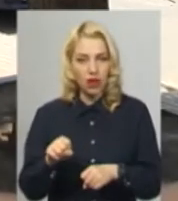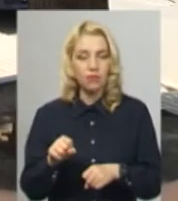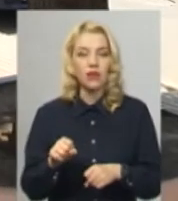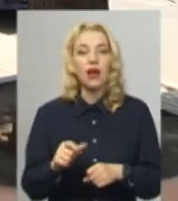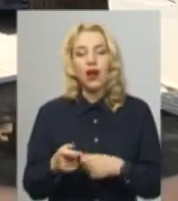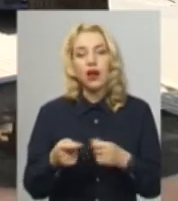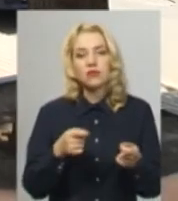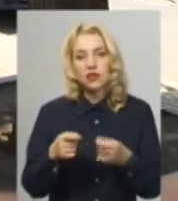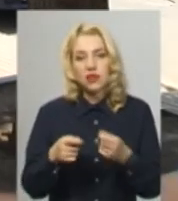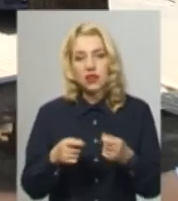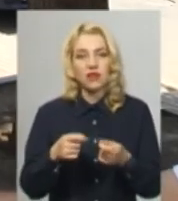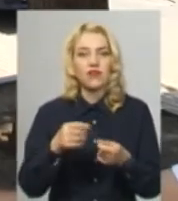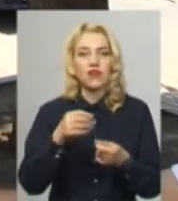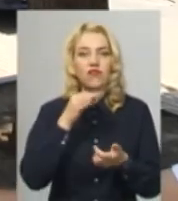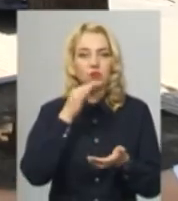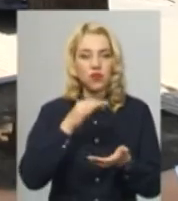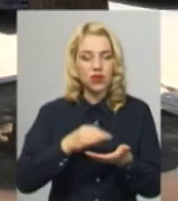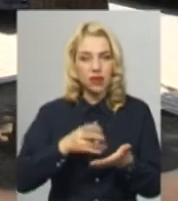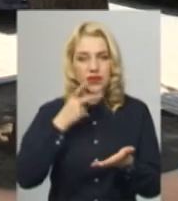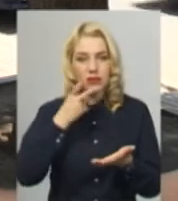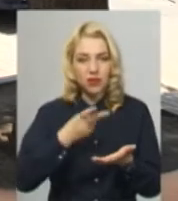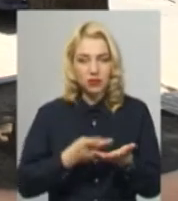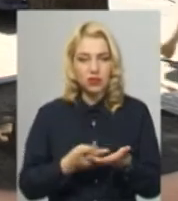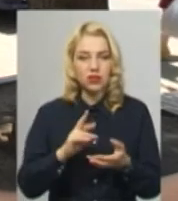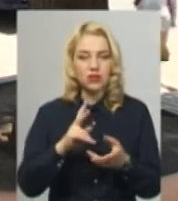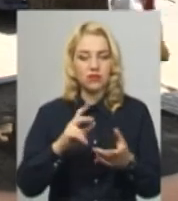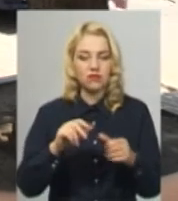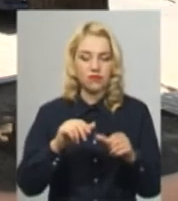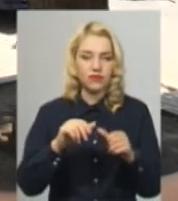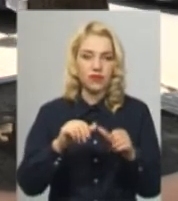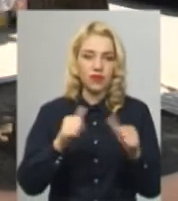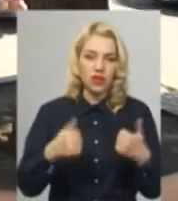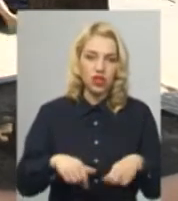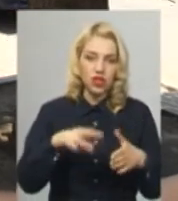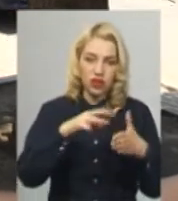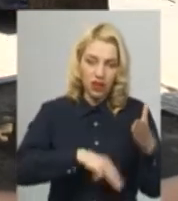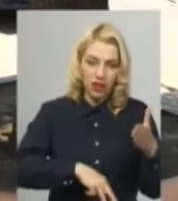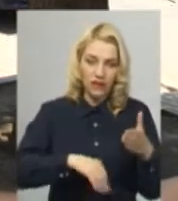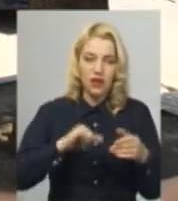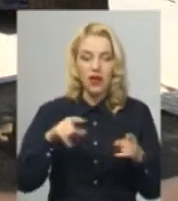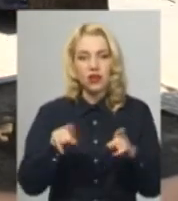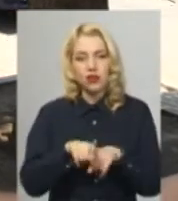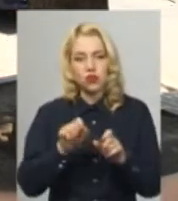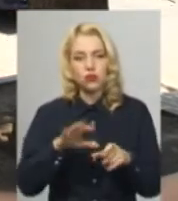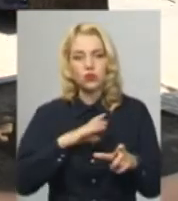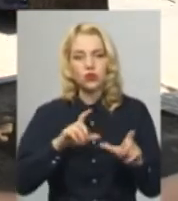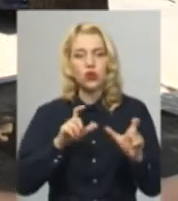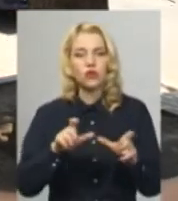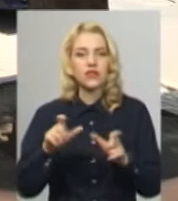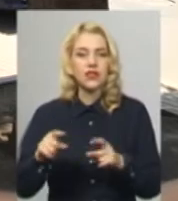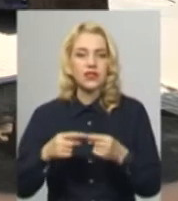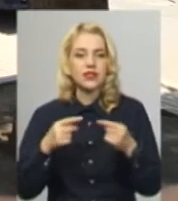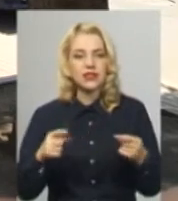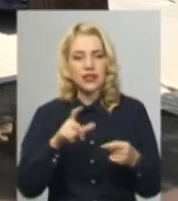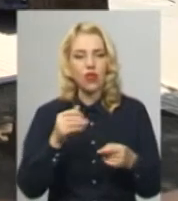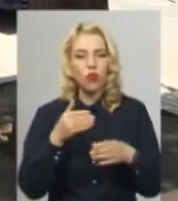Адміністративна відповідальність передбачається як у вигляді штрафу, так і у вигляді конфіскації засобів за допомогою